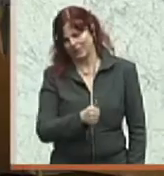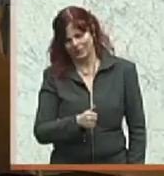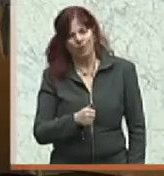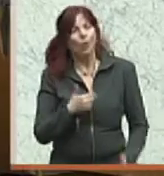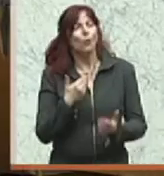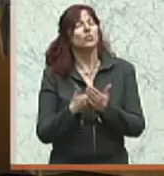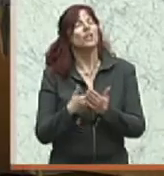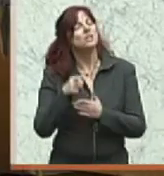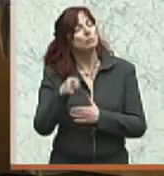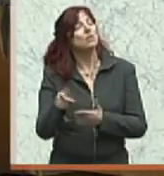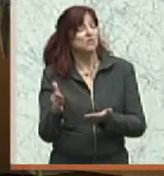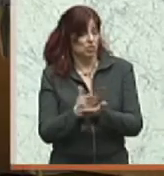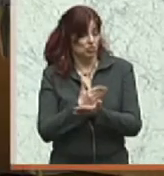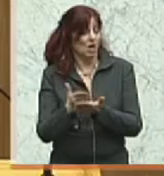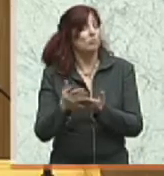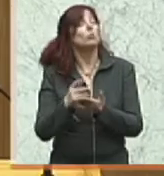alternativlos.